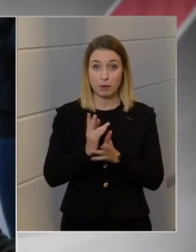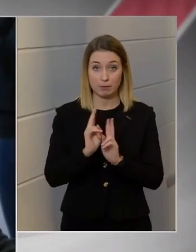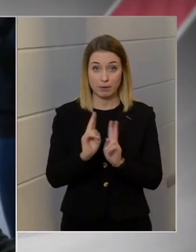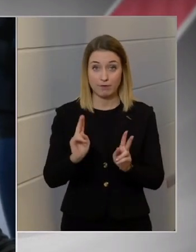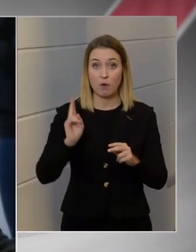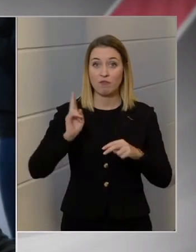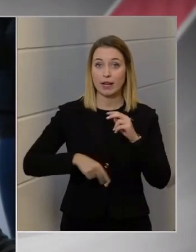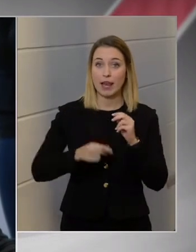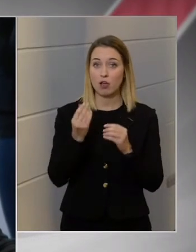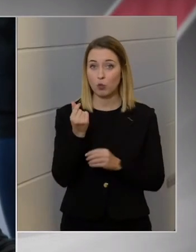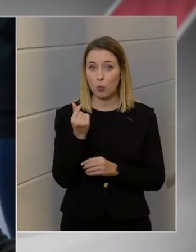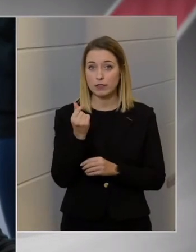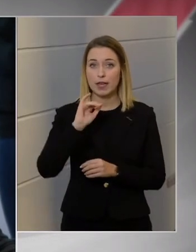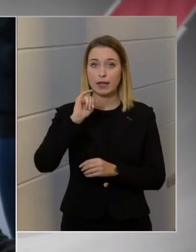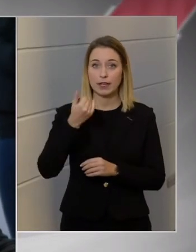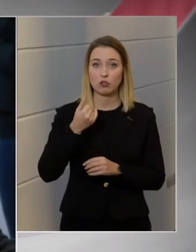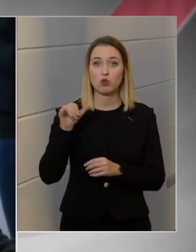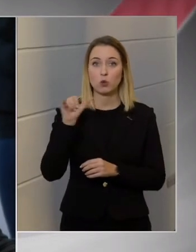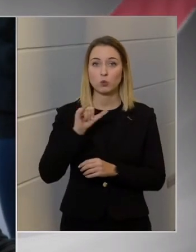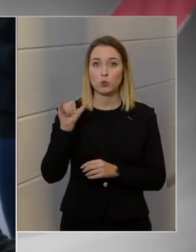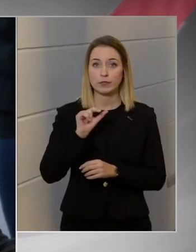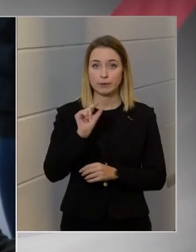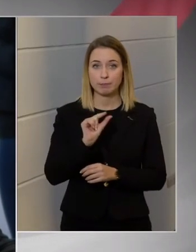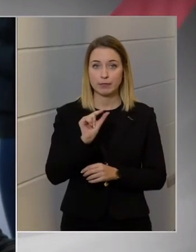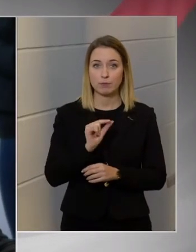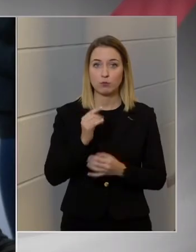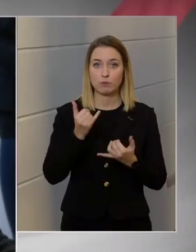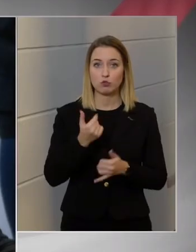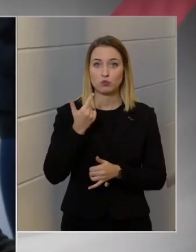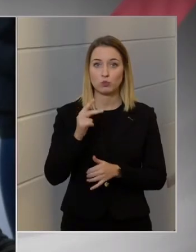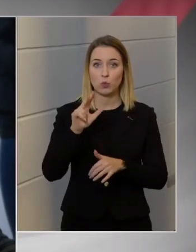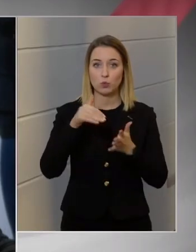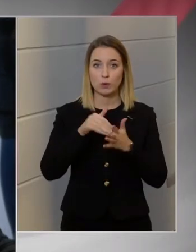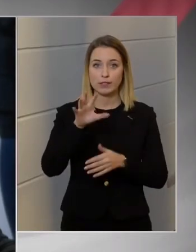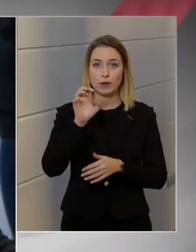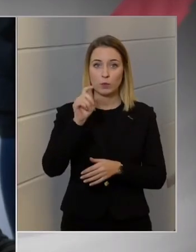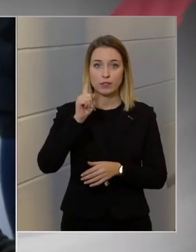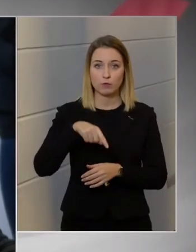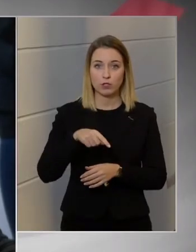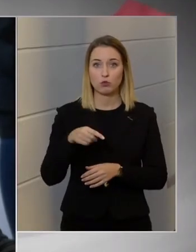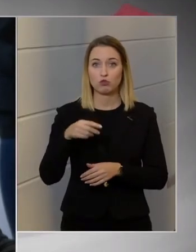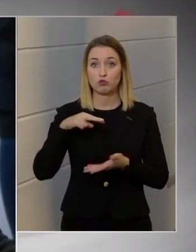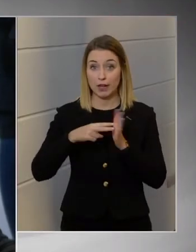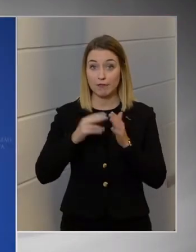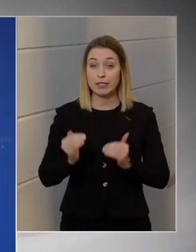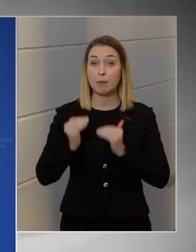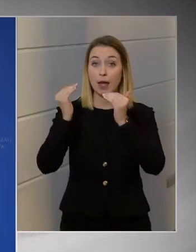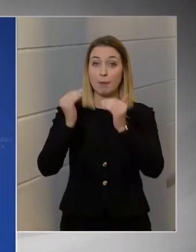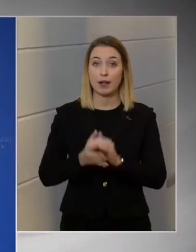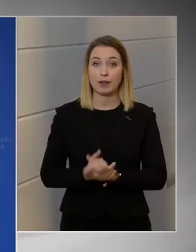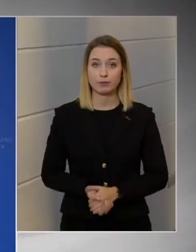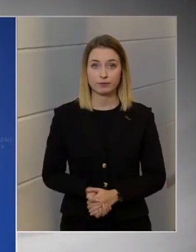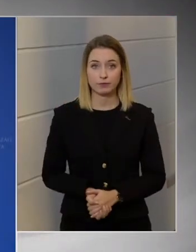végleges összege, és a nyugdíjminimum jelenleg 28.500 forintos összegét tervezik emelni?